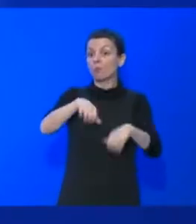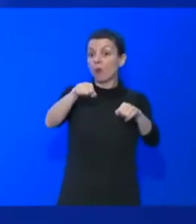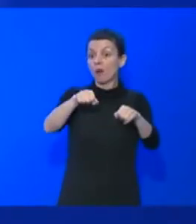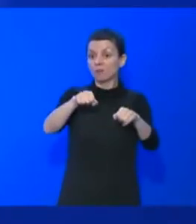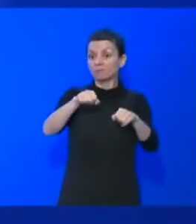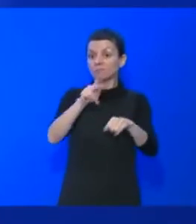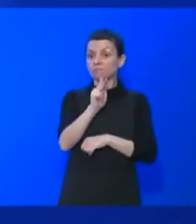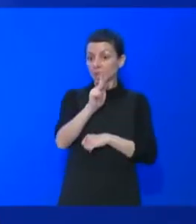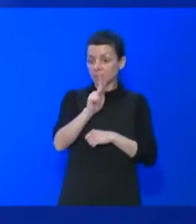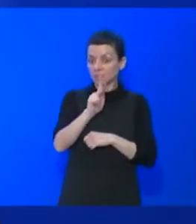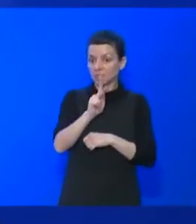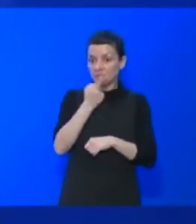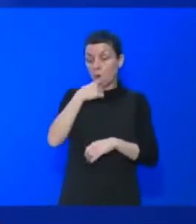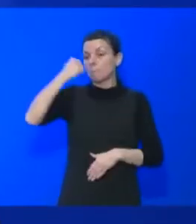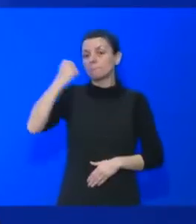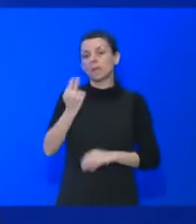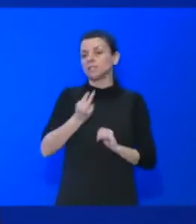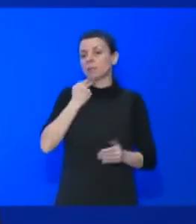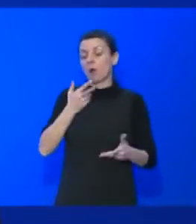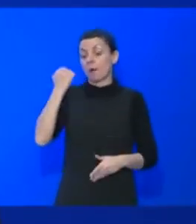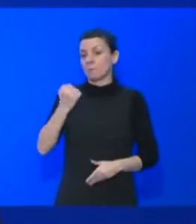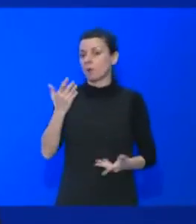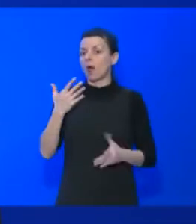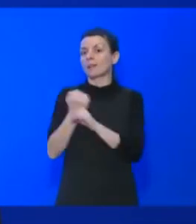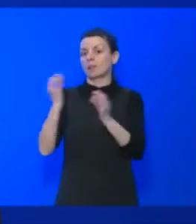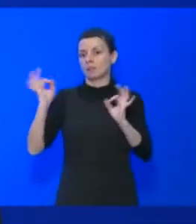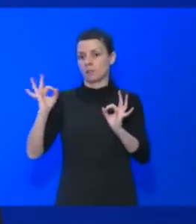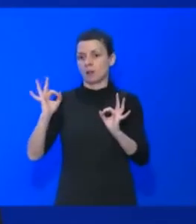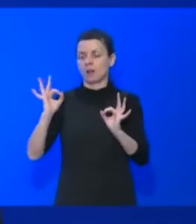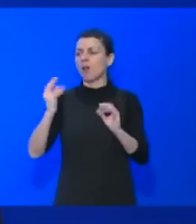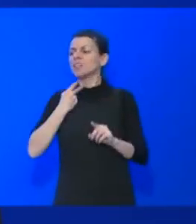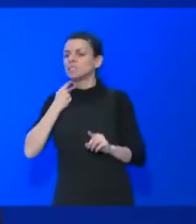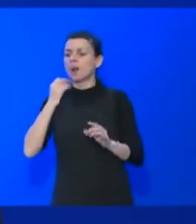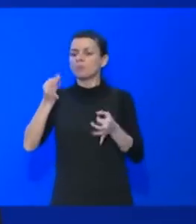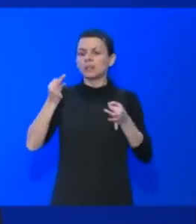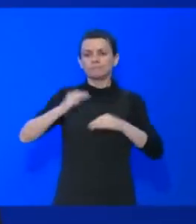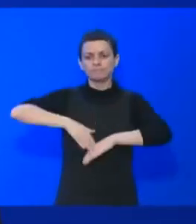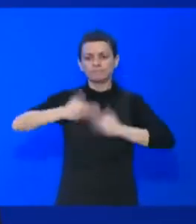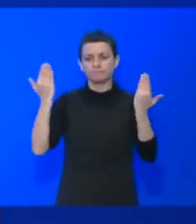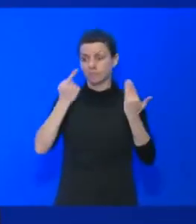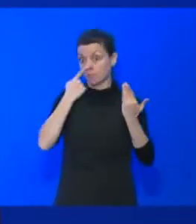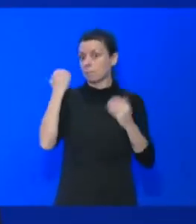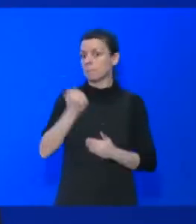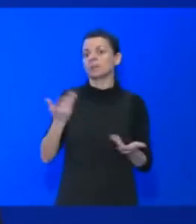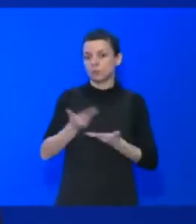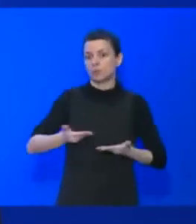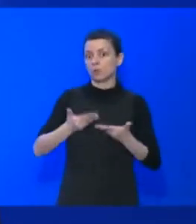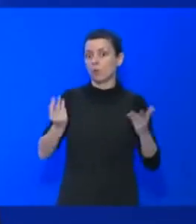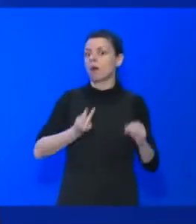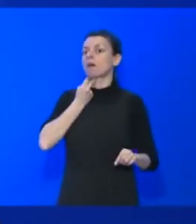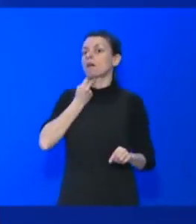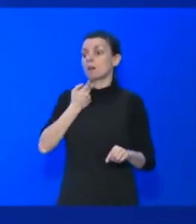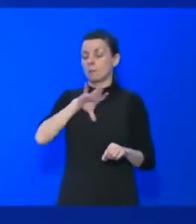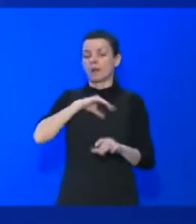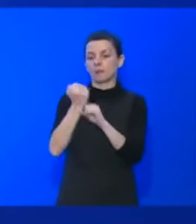handicaps, c'est de ne pas avoir de travail, qu'on soit handicapé ou pas. Donc, j'oeuvre tous les jours pour ce vaste sujet qui